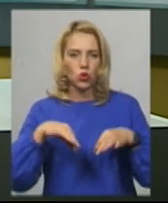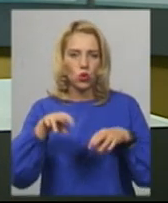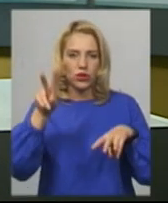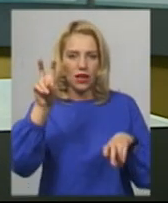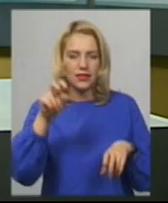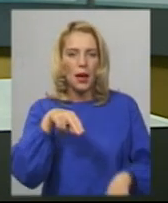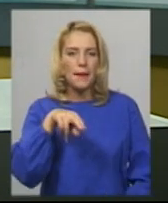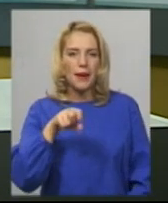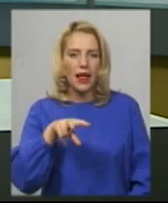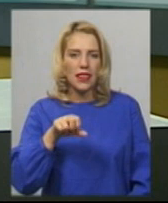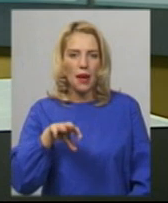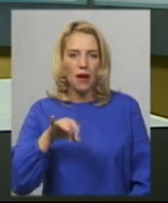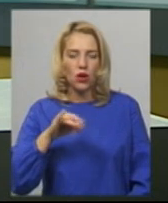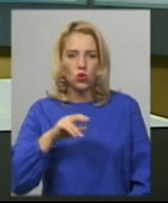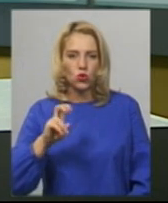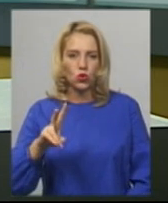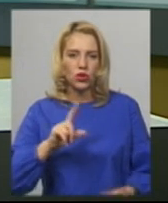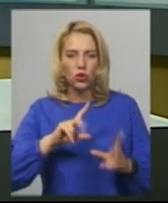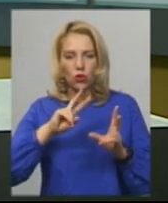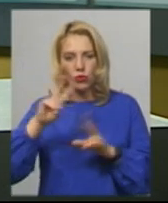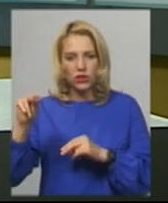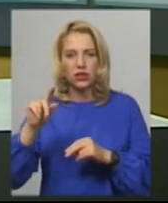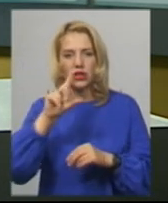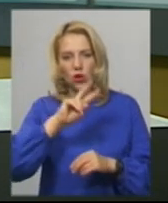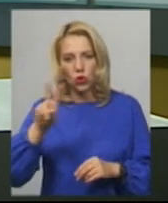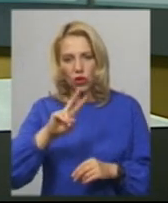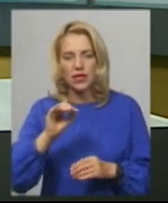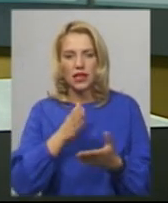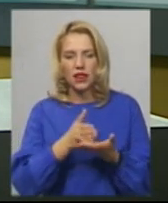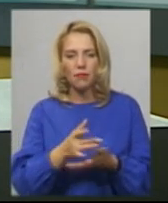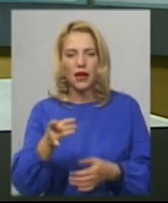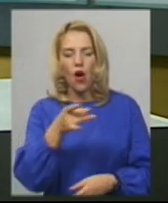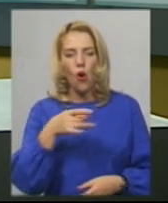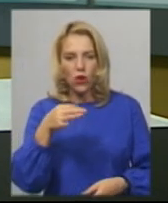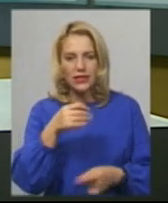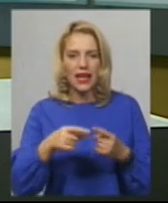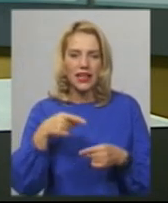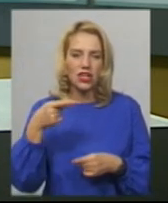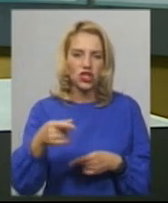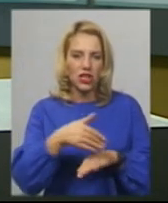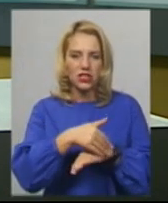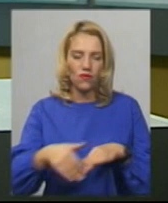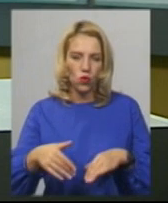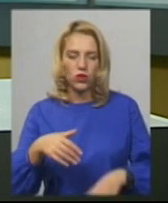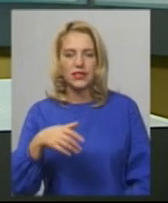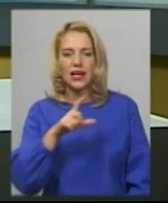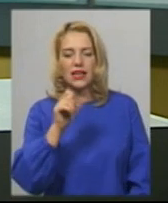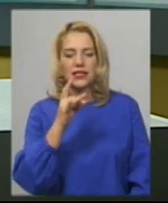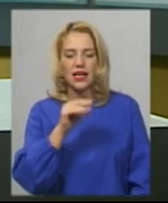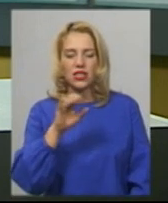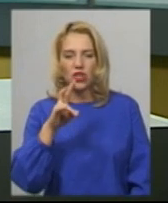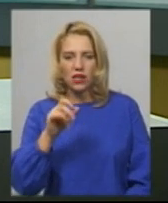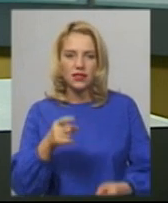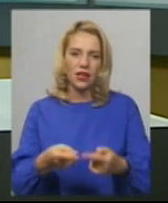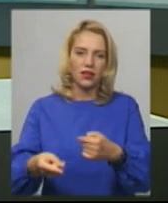Паламарчук. Їздитимуть тролейбуси за напрямками мікрорайони Озерна через вулицю Зарічанську в зворотньому напрямку через проспект